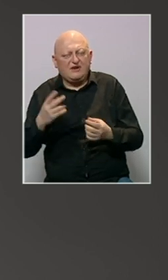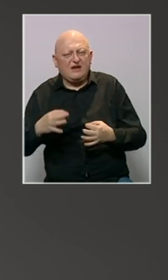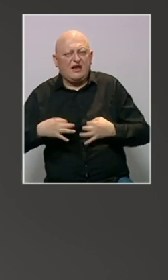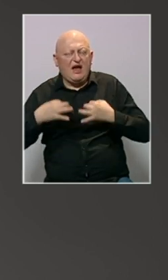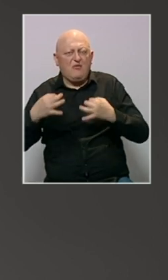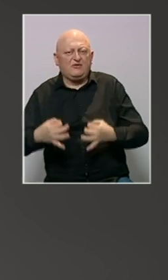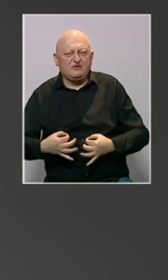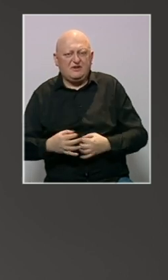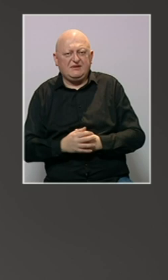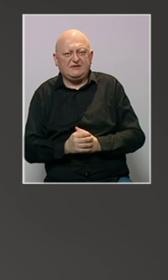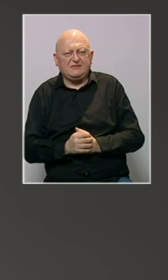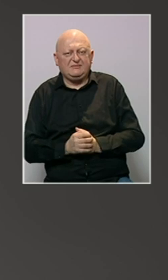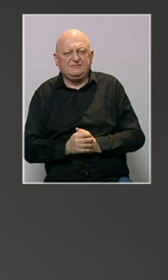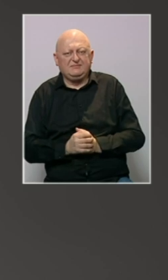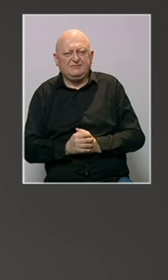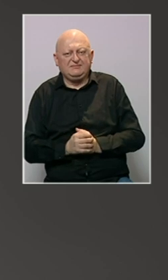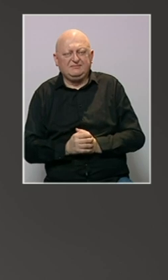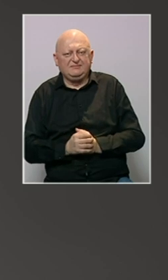čovjek i kao profesionalac.